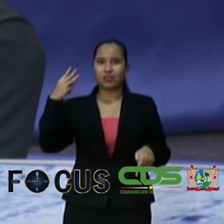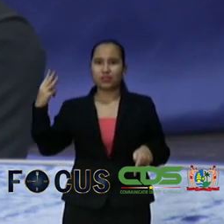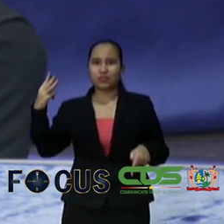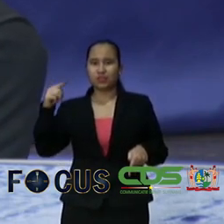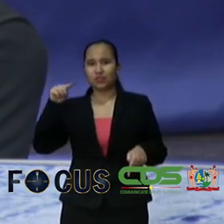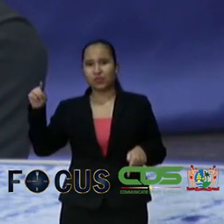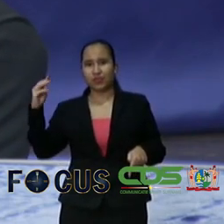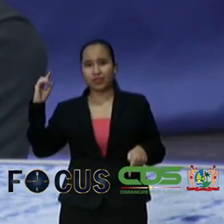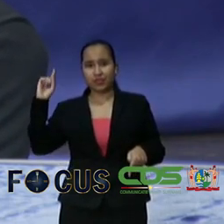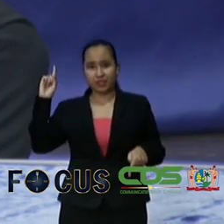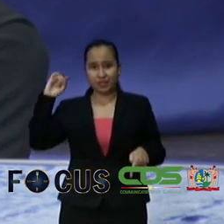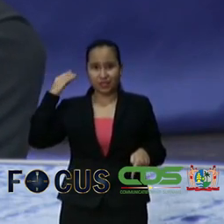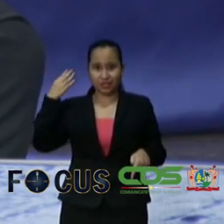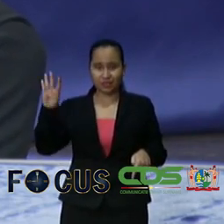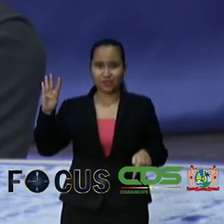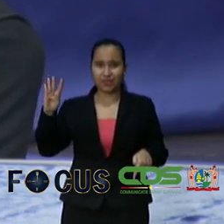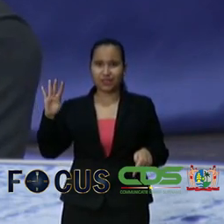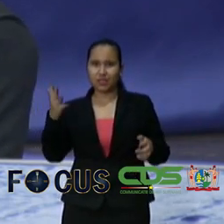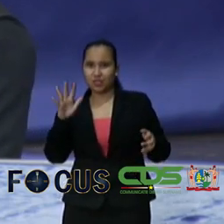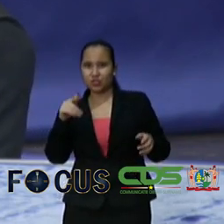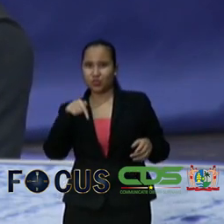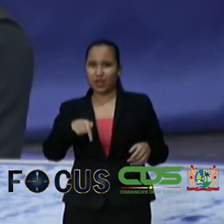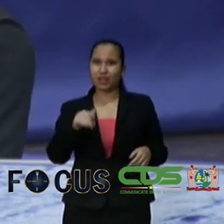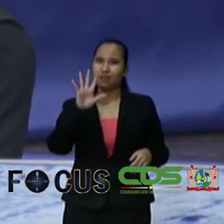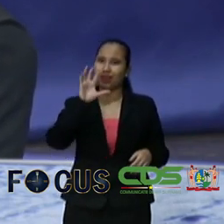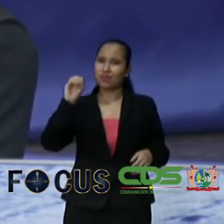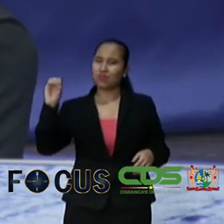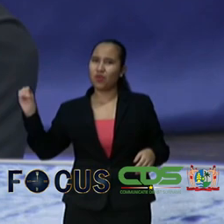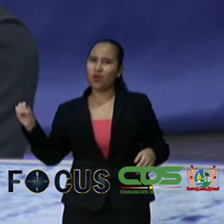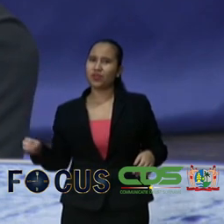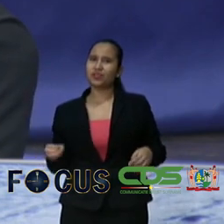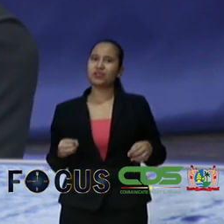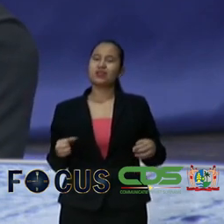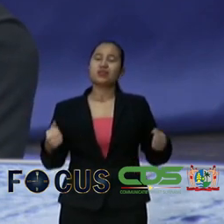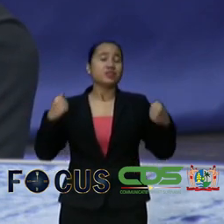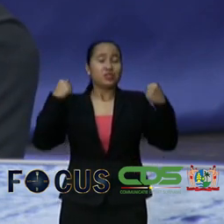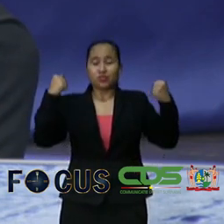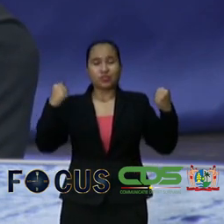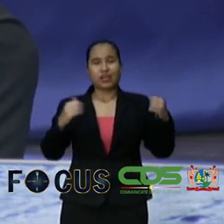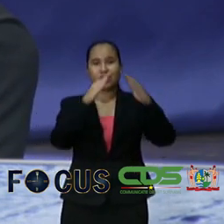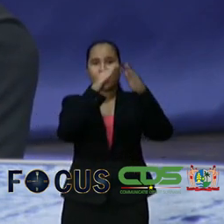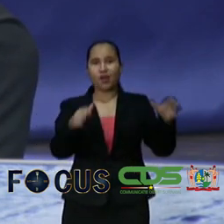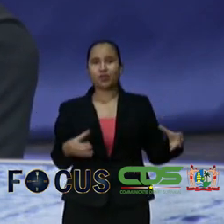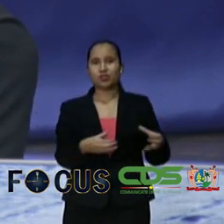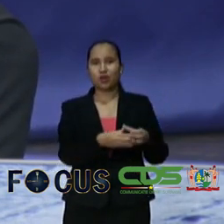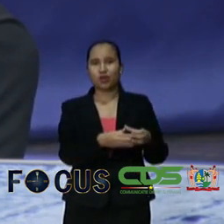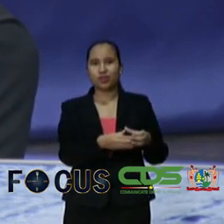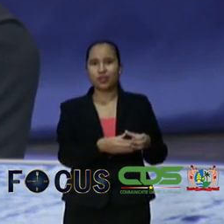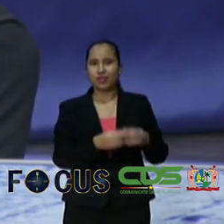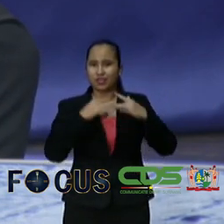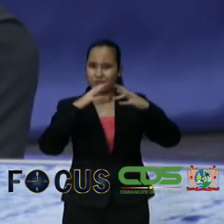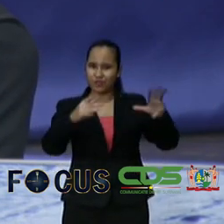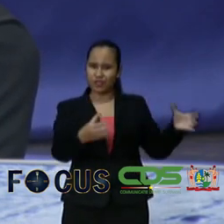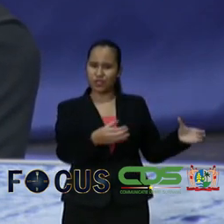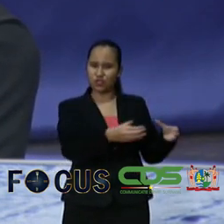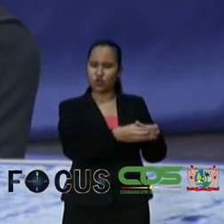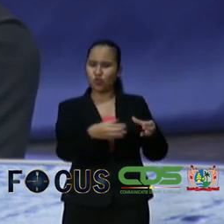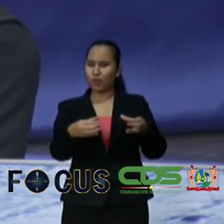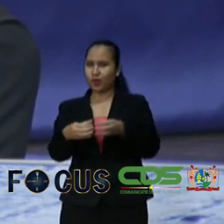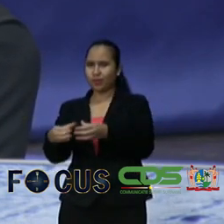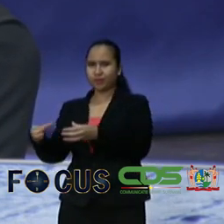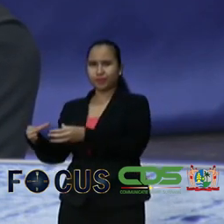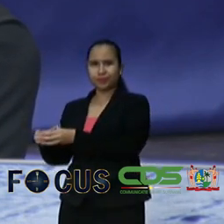en met 41,50 was dus nu al richting de 500 SRD dus dat snapt u dat voor wat betreft de doelgroepen dat we zoveel als mogelijk